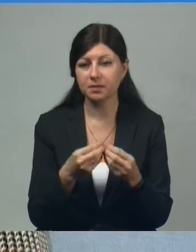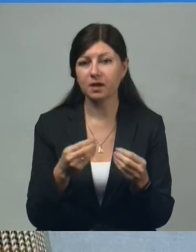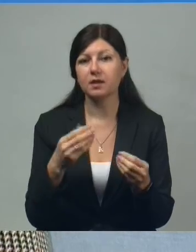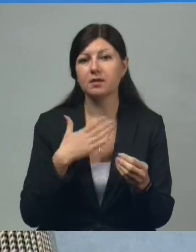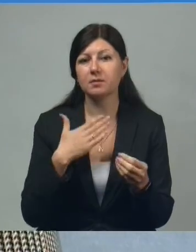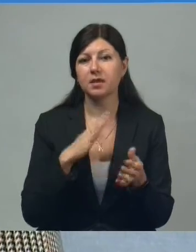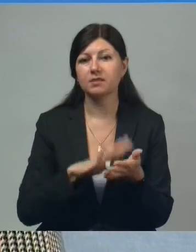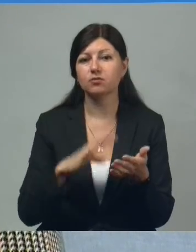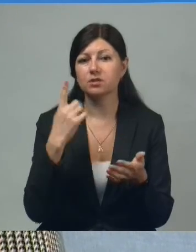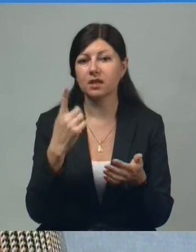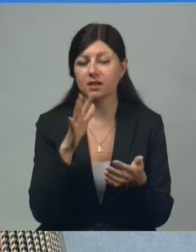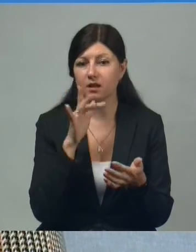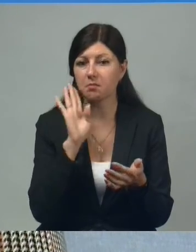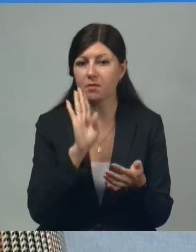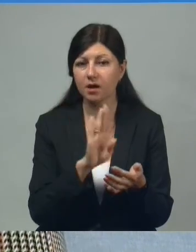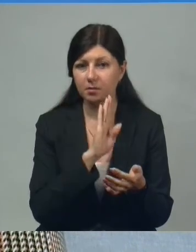91-летняя мама,